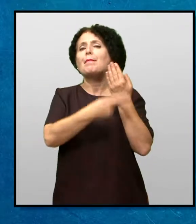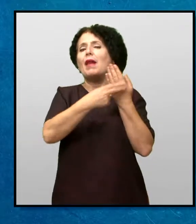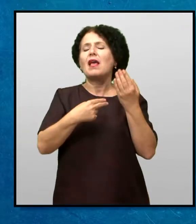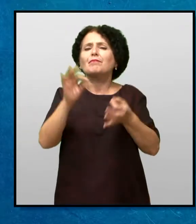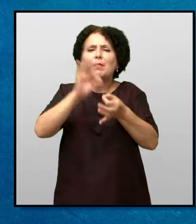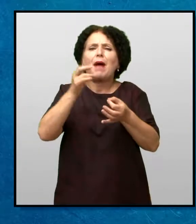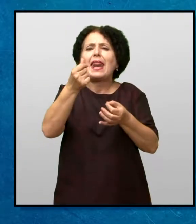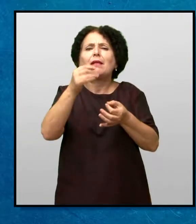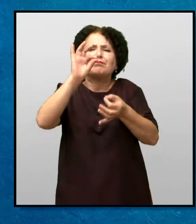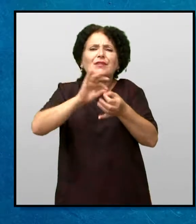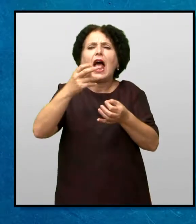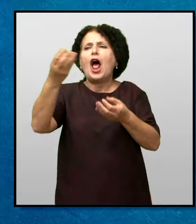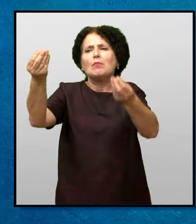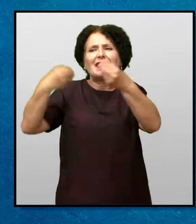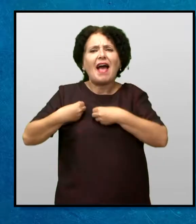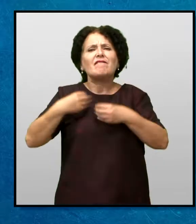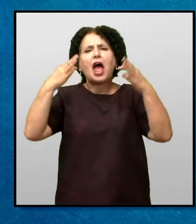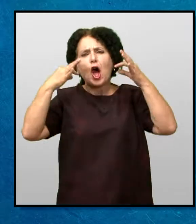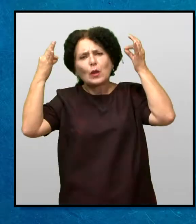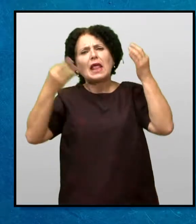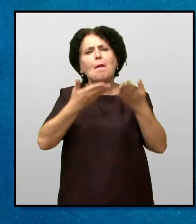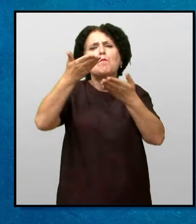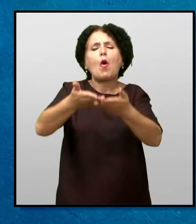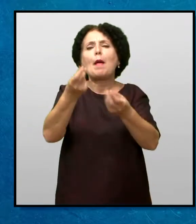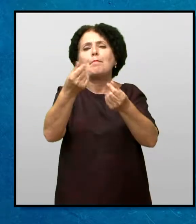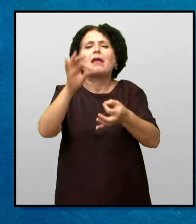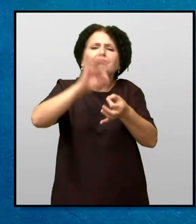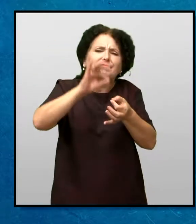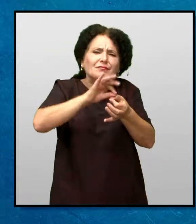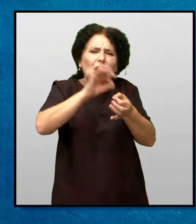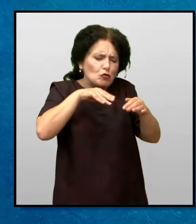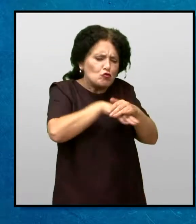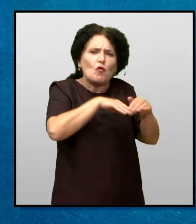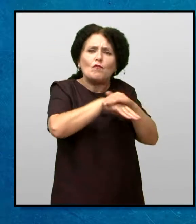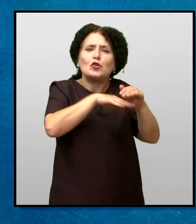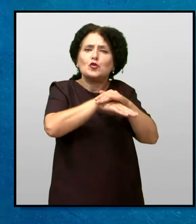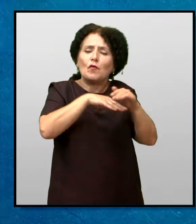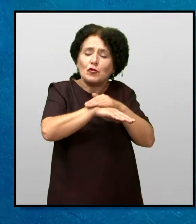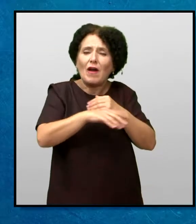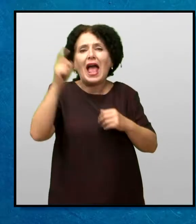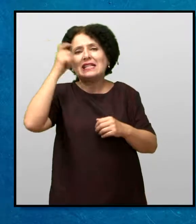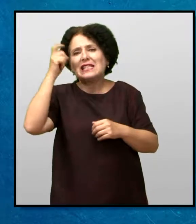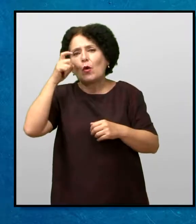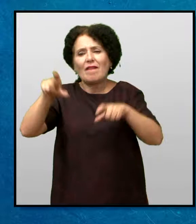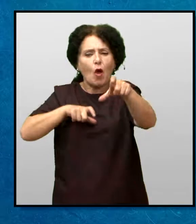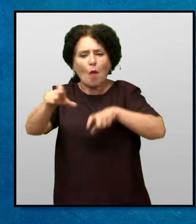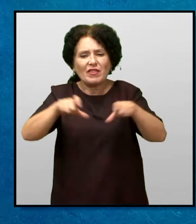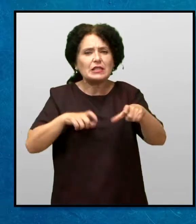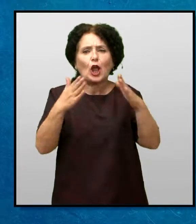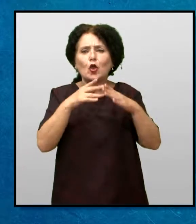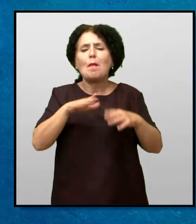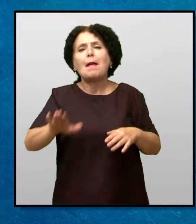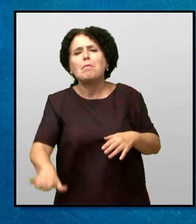почна да ги штеди сите пари што ги добиваше Освен на езините се кои дневни обврски дома